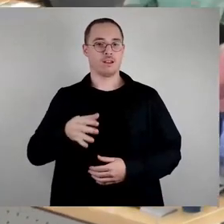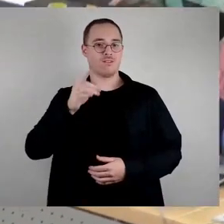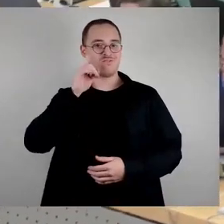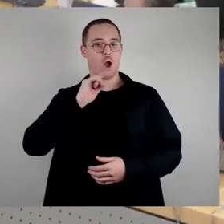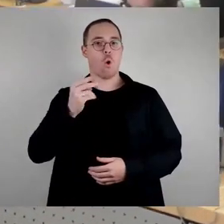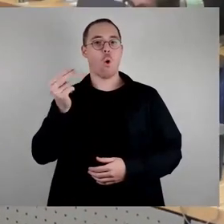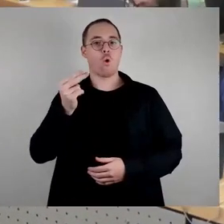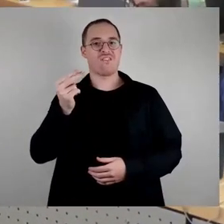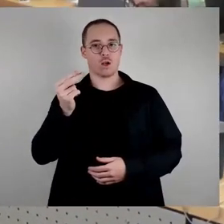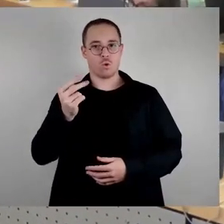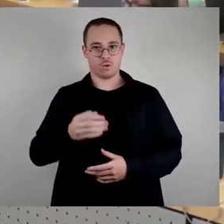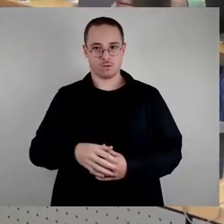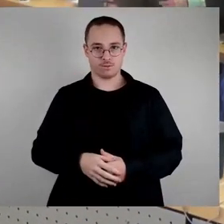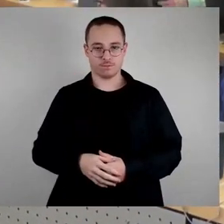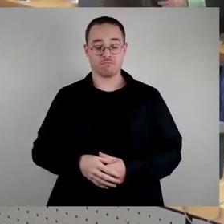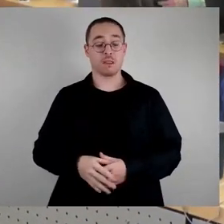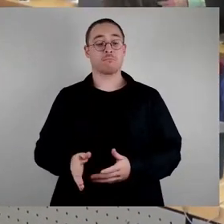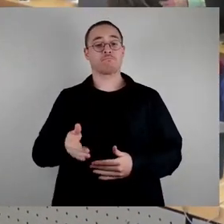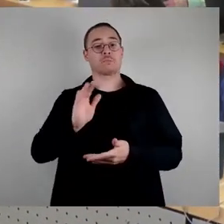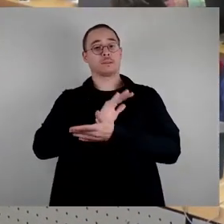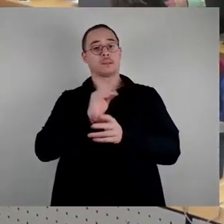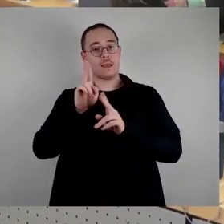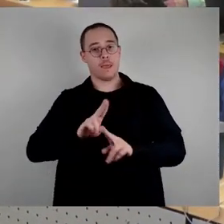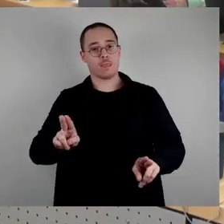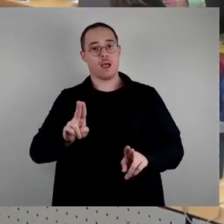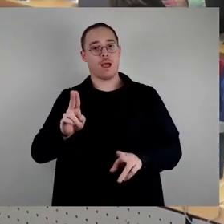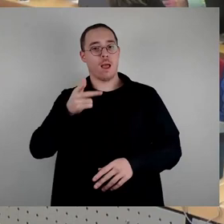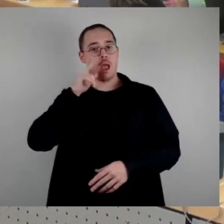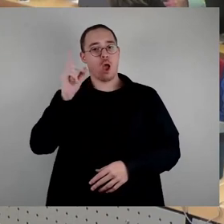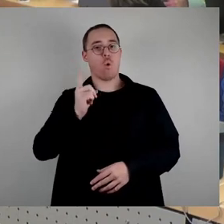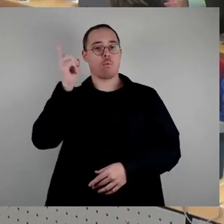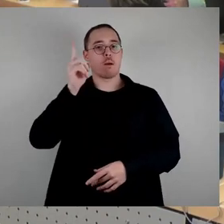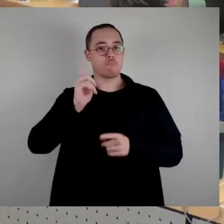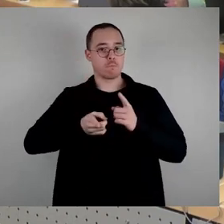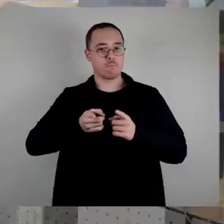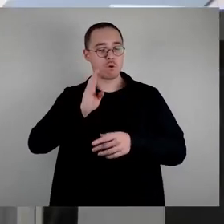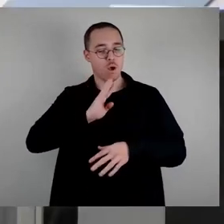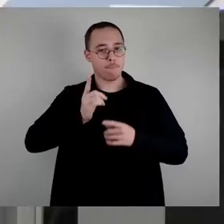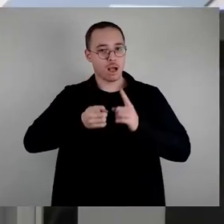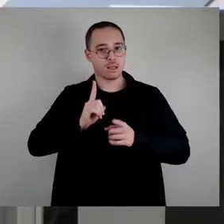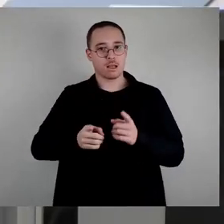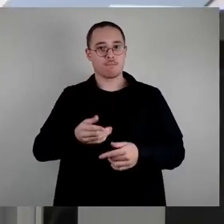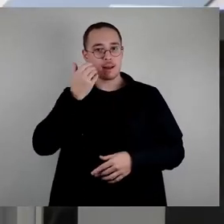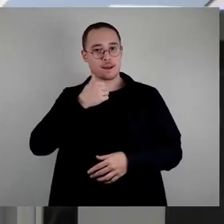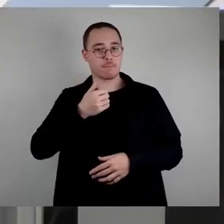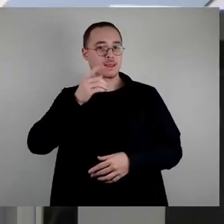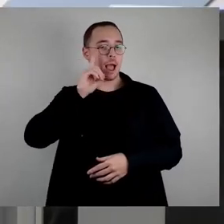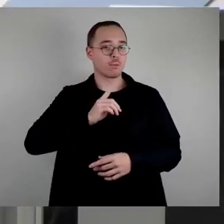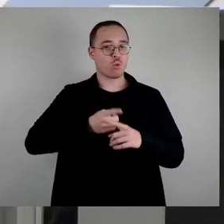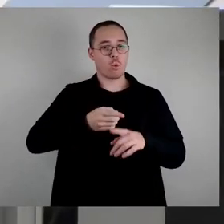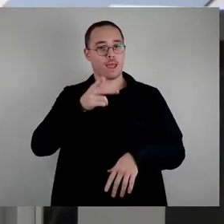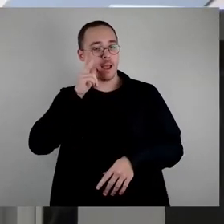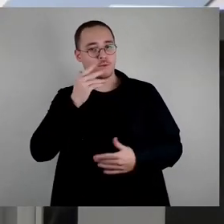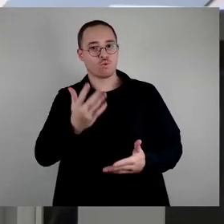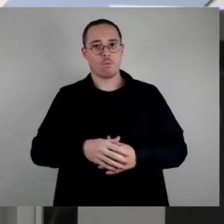Sehr geehrter Herr Oberbürgermeister, sehr geehrte Damen und Herren. Die AfD kümmert sich ums Mittagessen? Nein, genau das macht sie nämlich nicht. Und ich will Ihnen jetzt auch